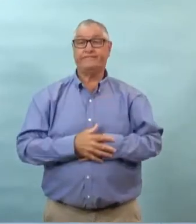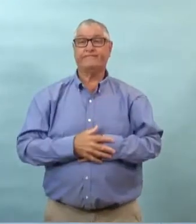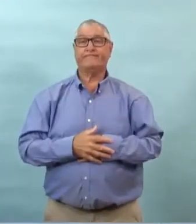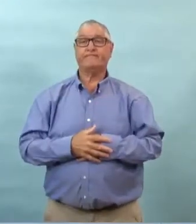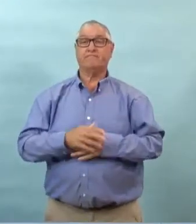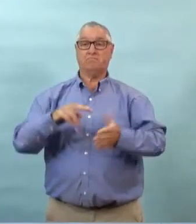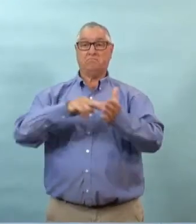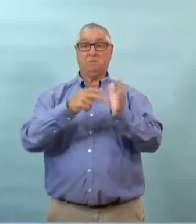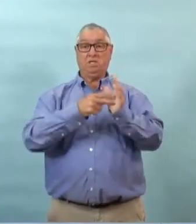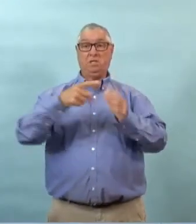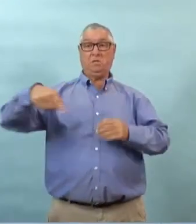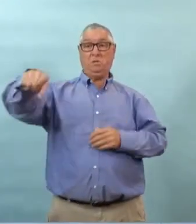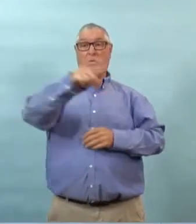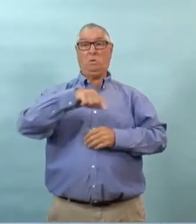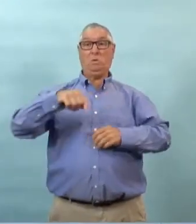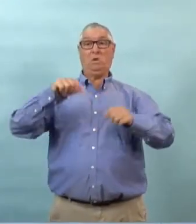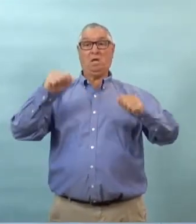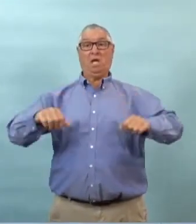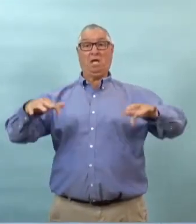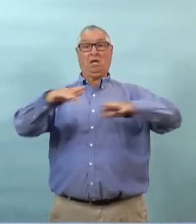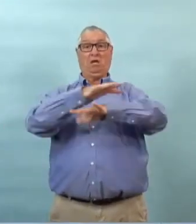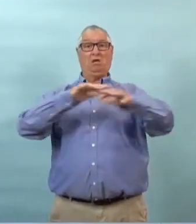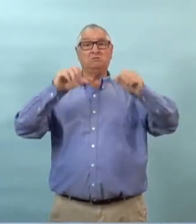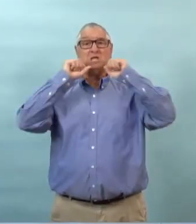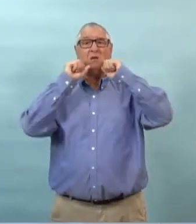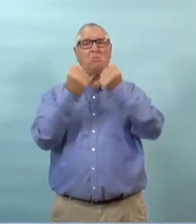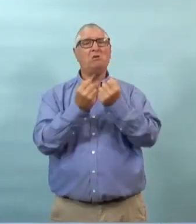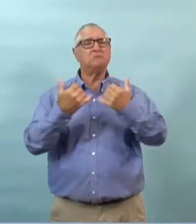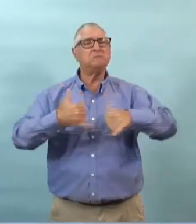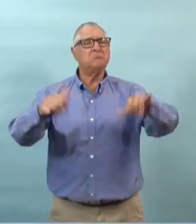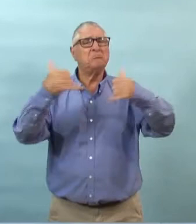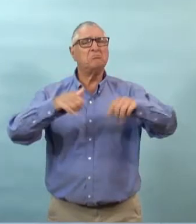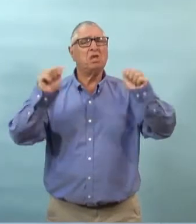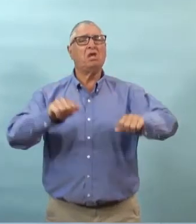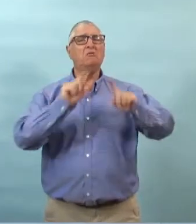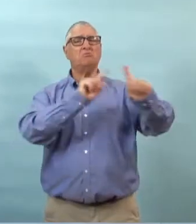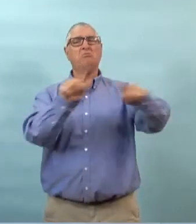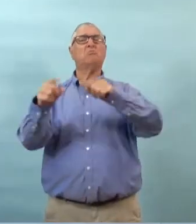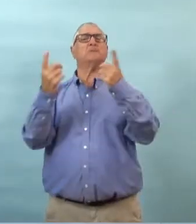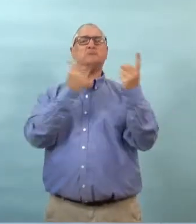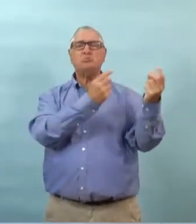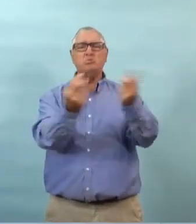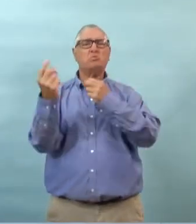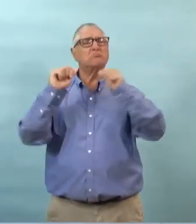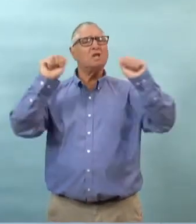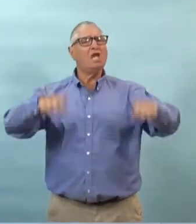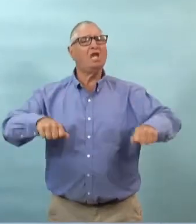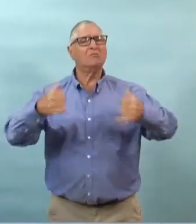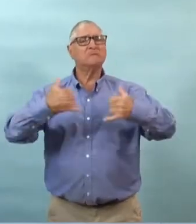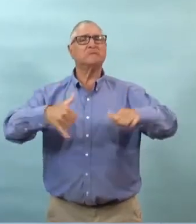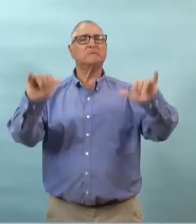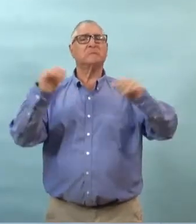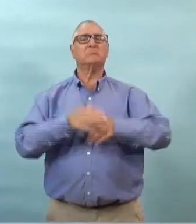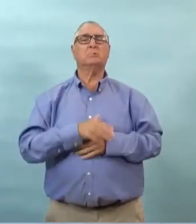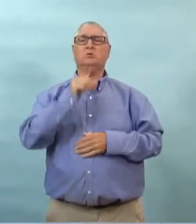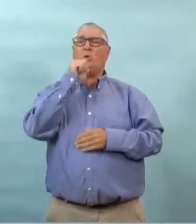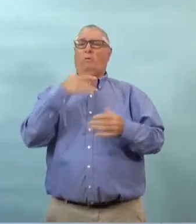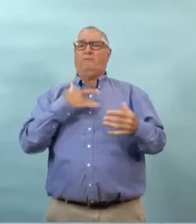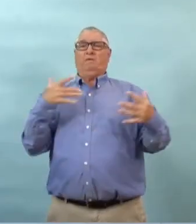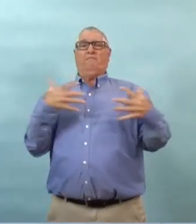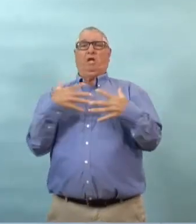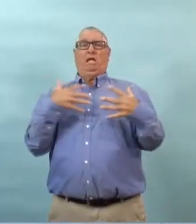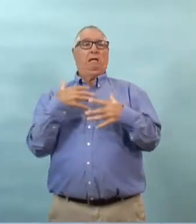je crois que les gens vont comprendre que il est toujours approprié de se déplacer dans les communautés de faire vos